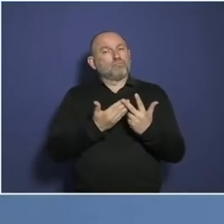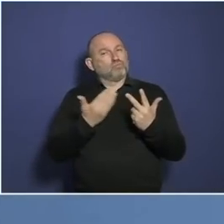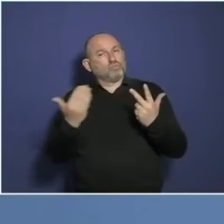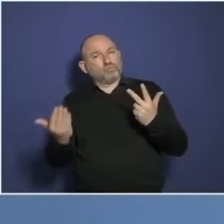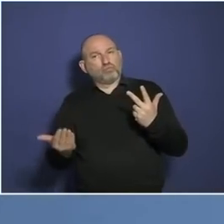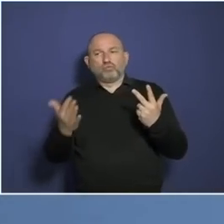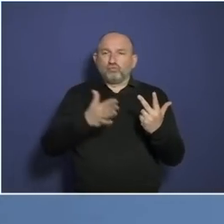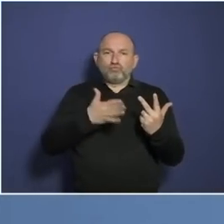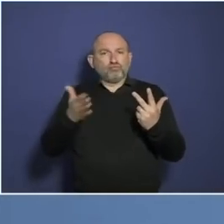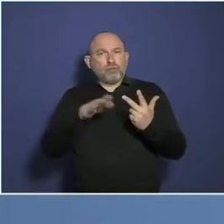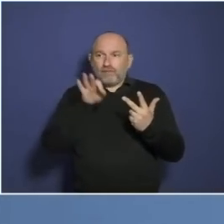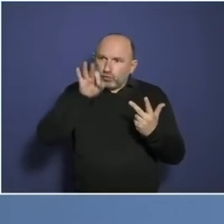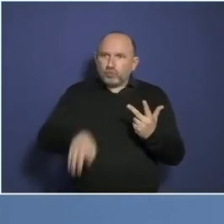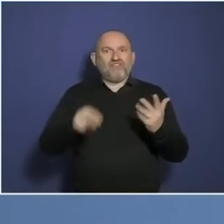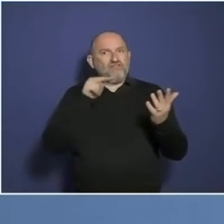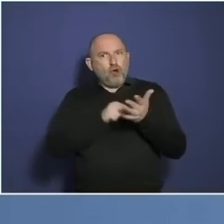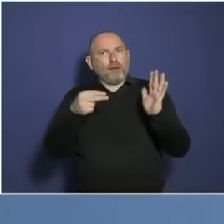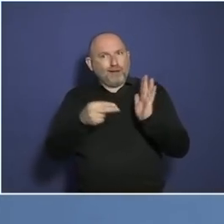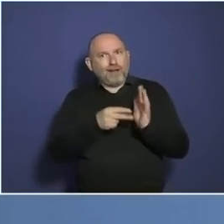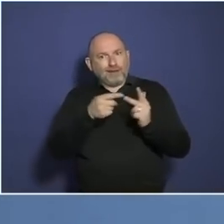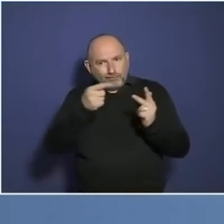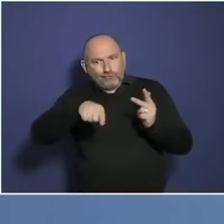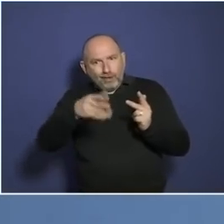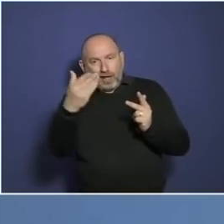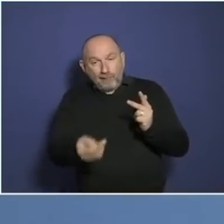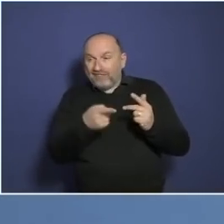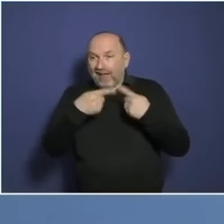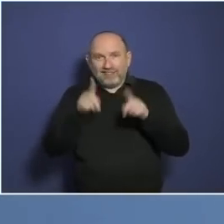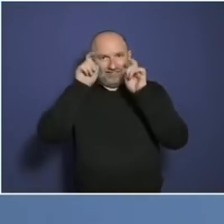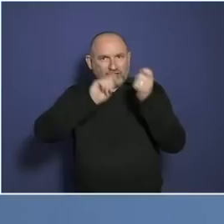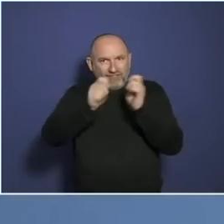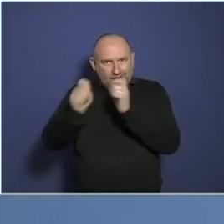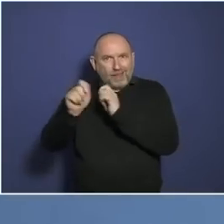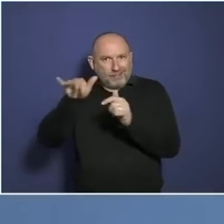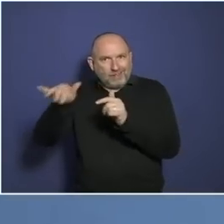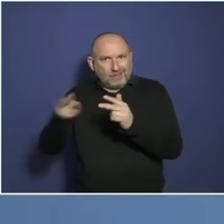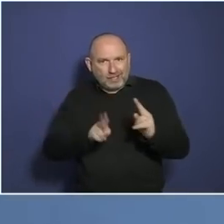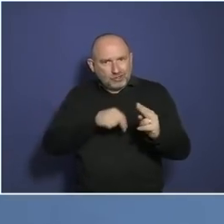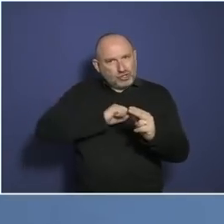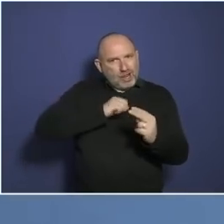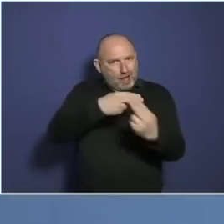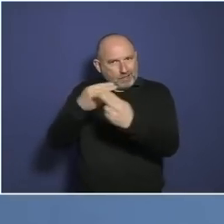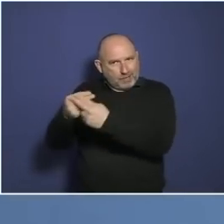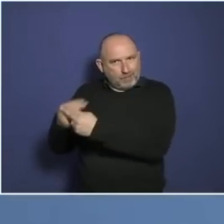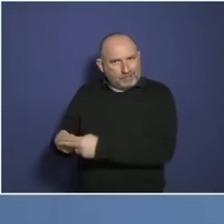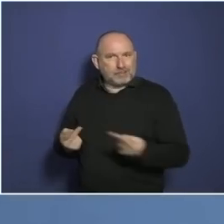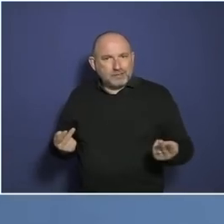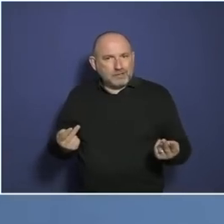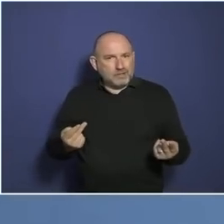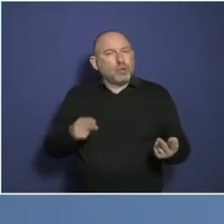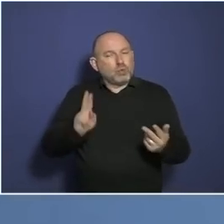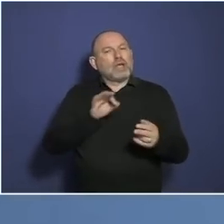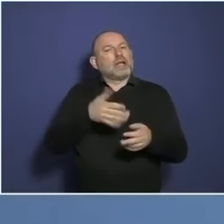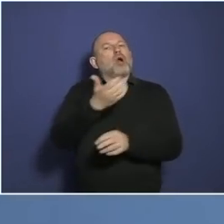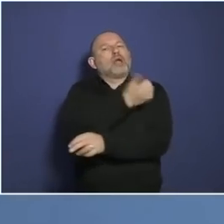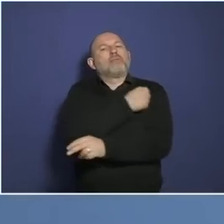und Abermillionen aus. Kritiker sagen schon, das ist eine Subvention für die Medien, diese ganzen Anzeigen. Und jetzt sagen Sie, mit einer Impfkampagne wollen Sie